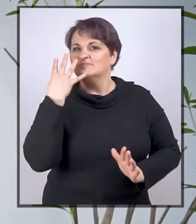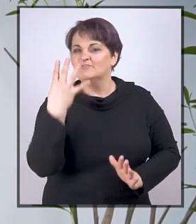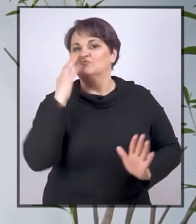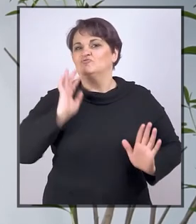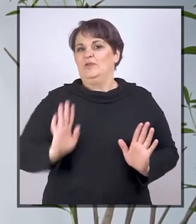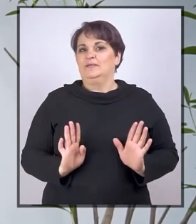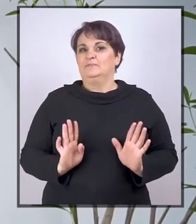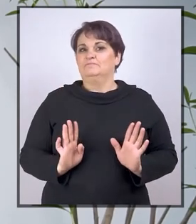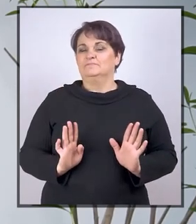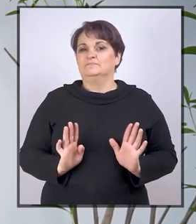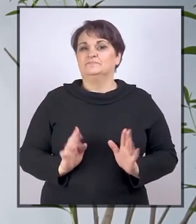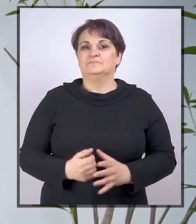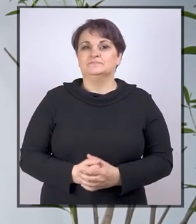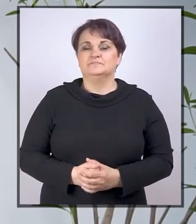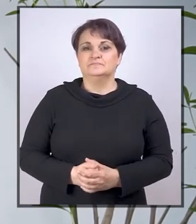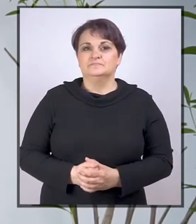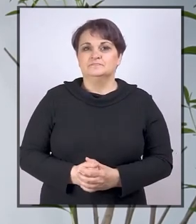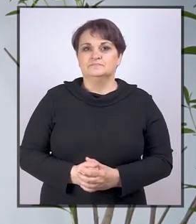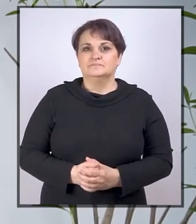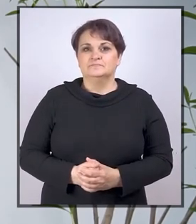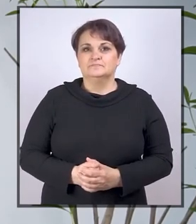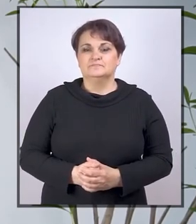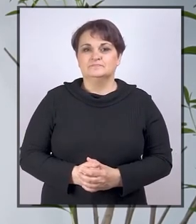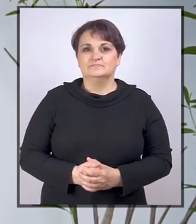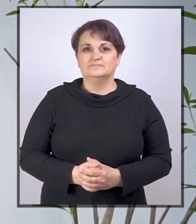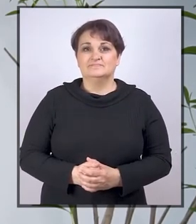krše član 24.